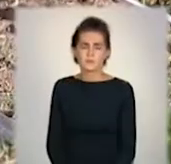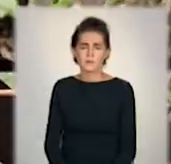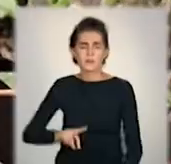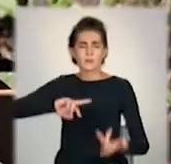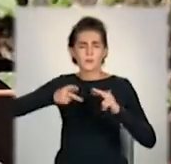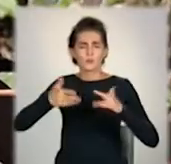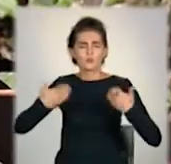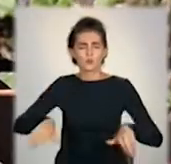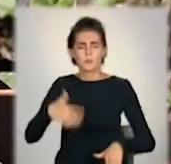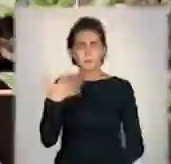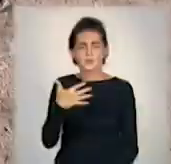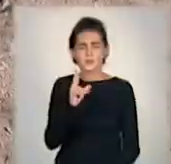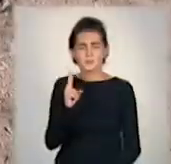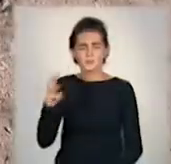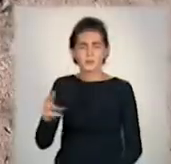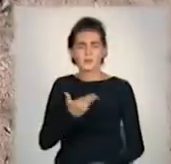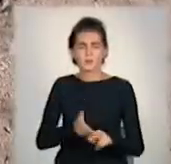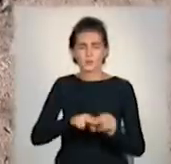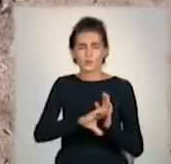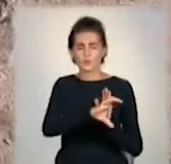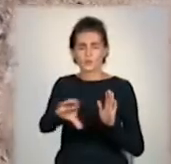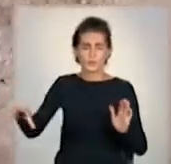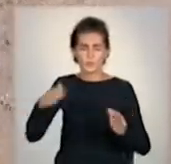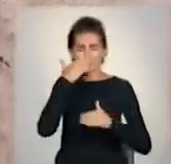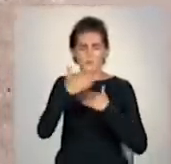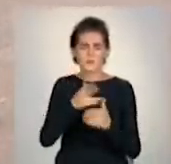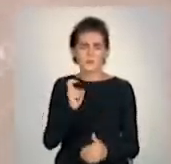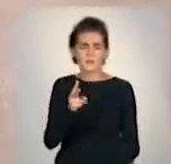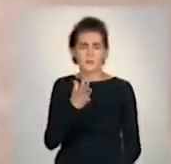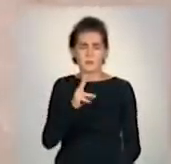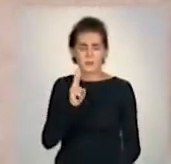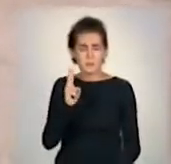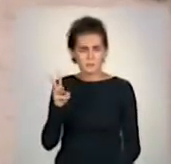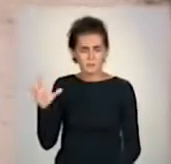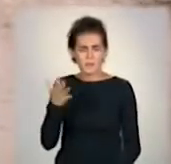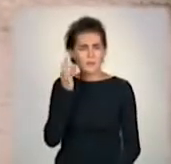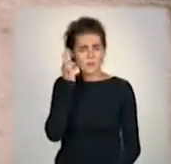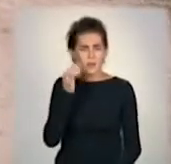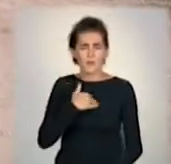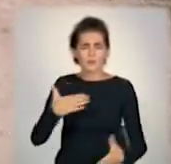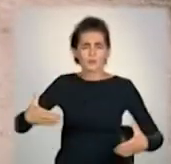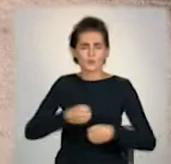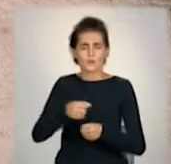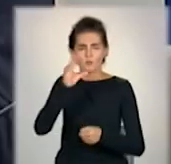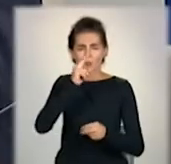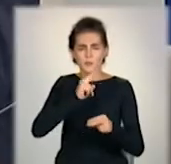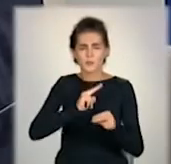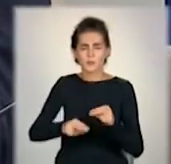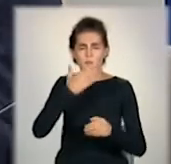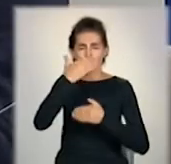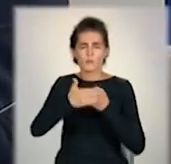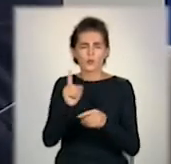км труби в год, і вже це 220 км за 5 років. Ми зократили потери з 58 до 33